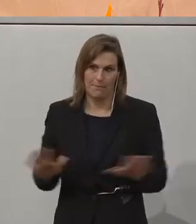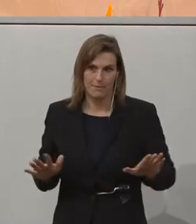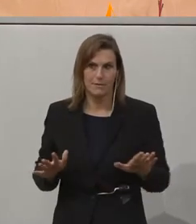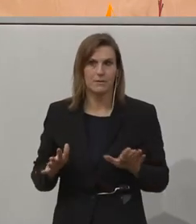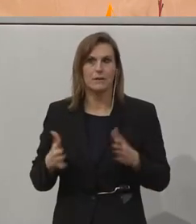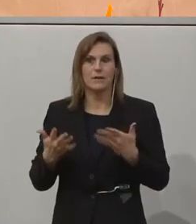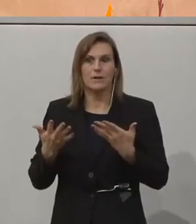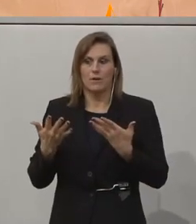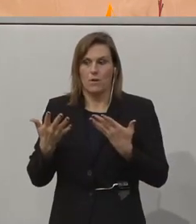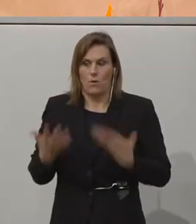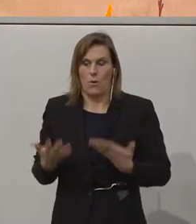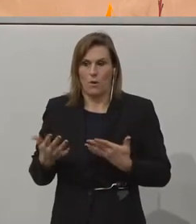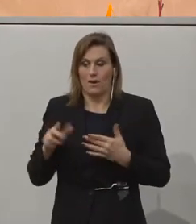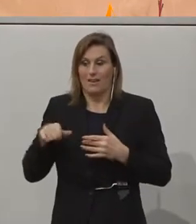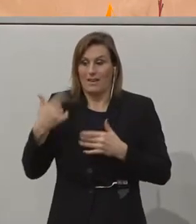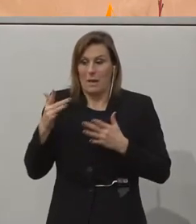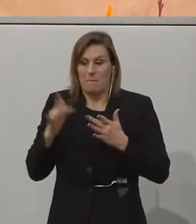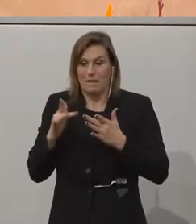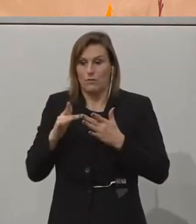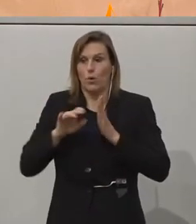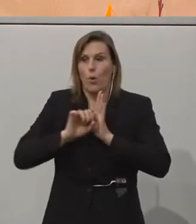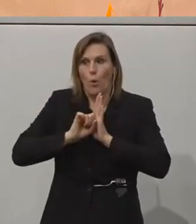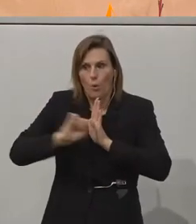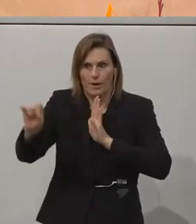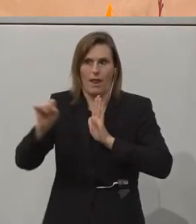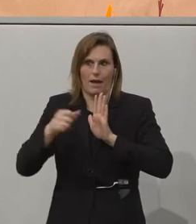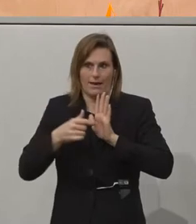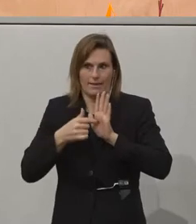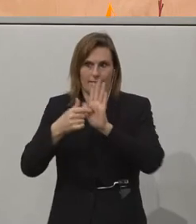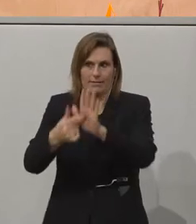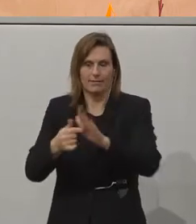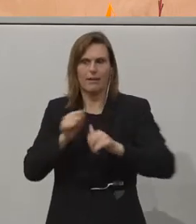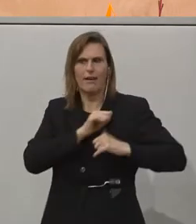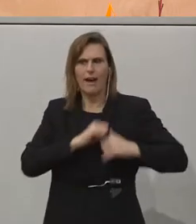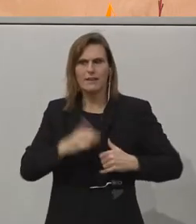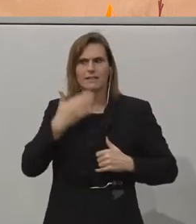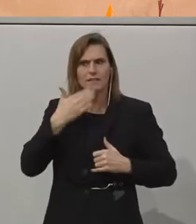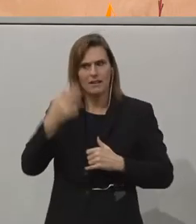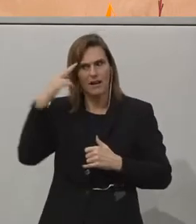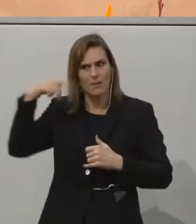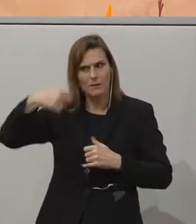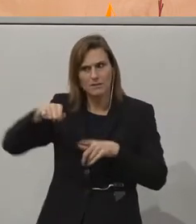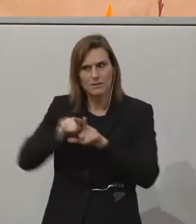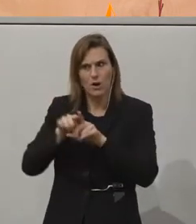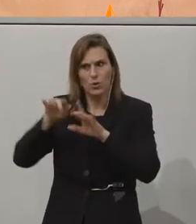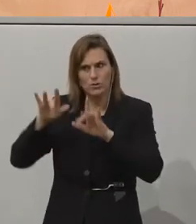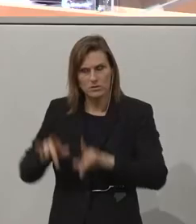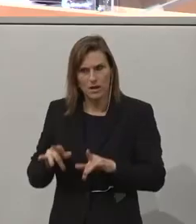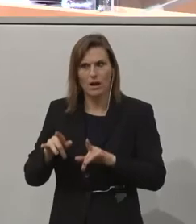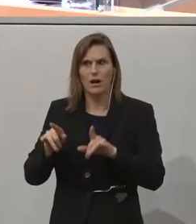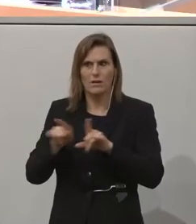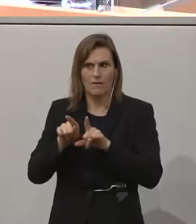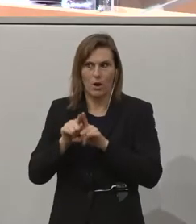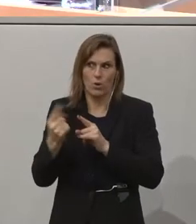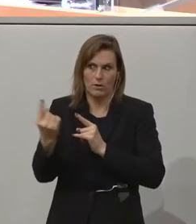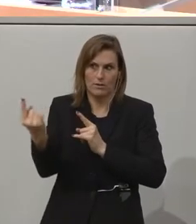diese ab Mittwoch online durchführen. Herzlichen Dank, Herr Präsident, dass Sie auch hier eine Keynote